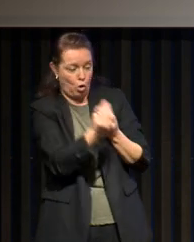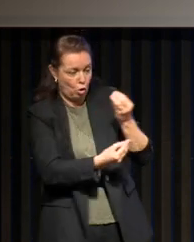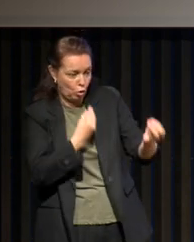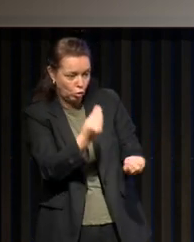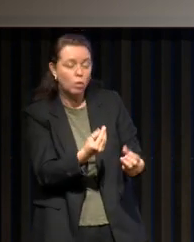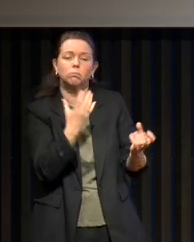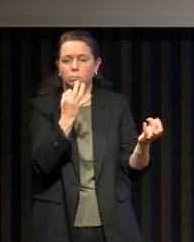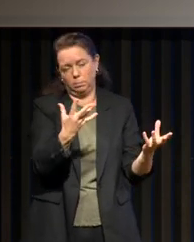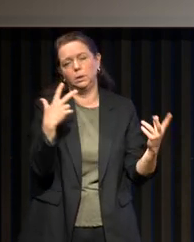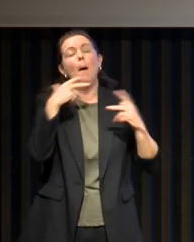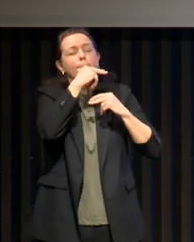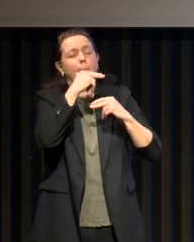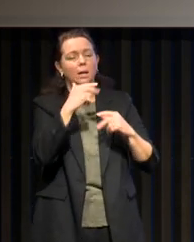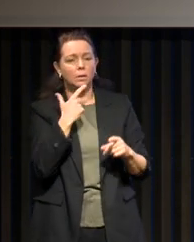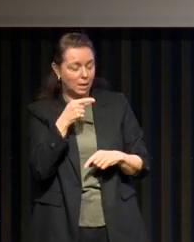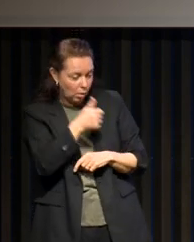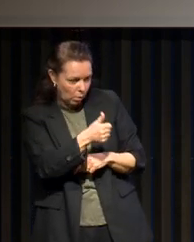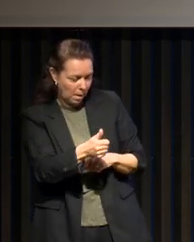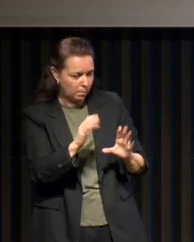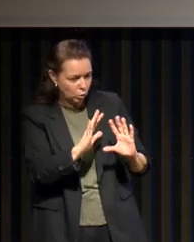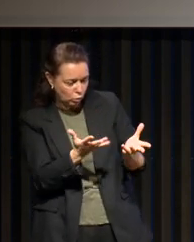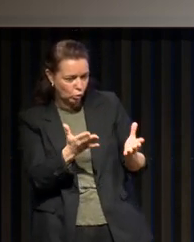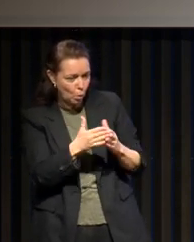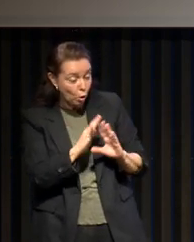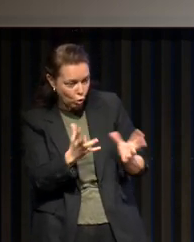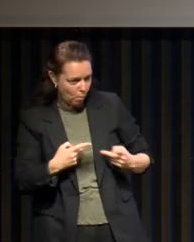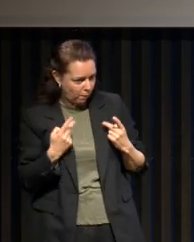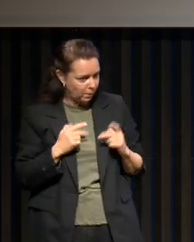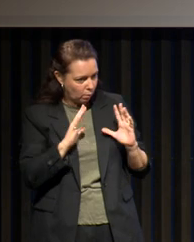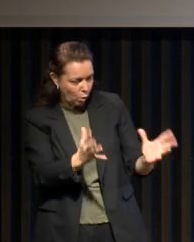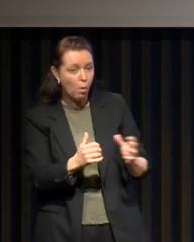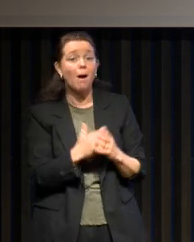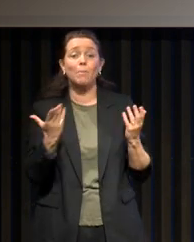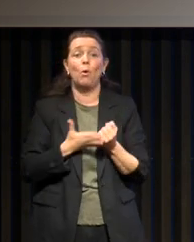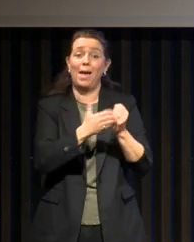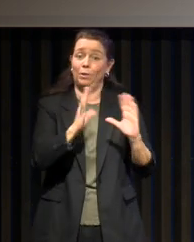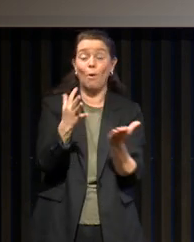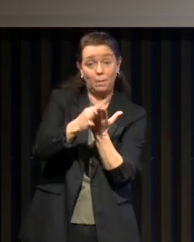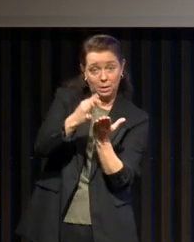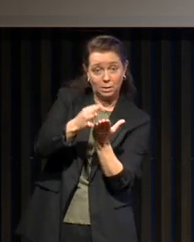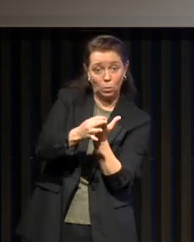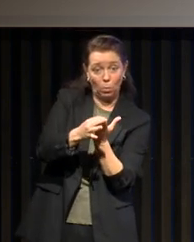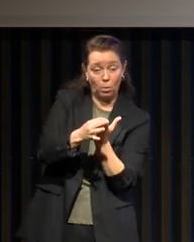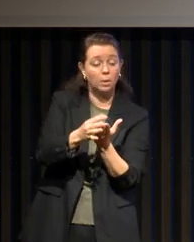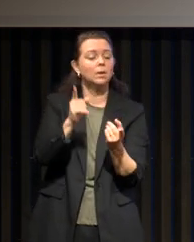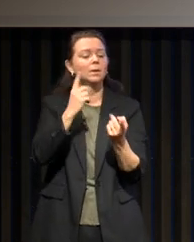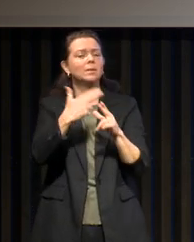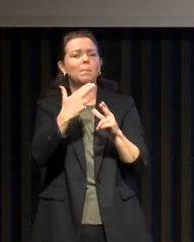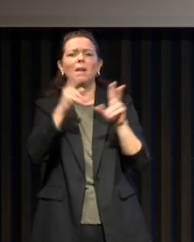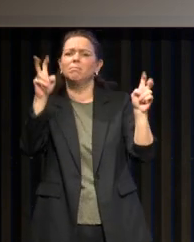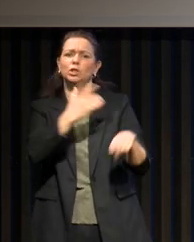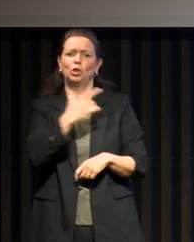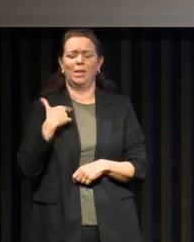il faut s'intéresser à comment ils vivent avec le syndrome d'apnée obstructive du sommeil et on peut les aider avec des applications numériques, avec ce qu'on appelle la santé numérique,'est-à-dire utiliser